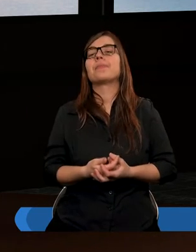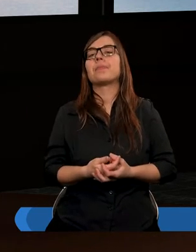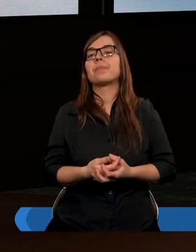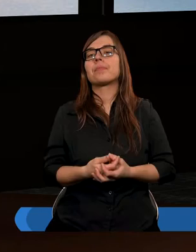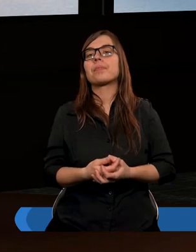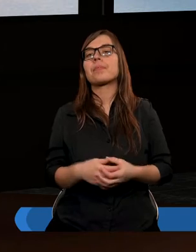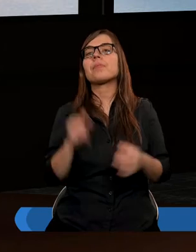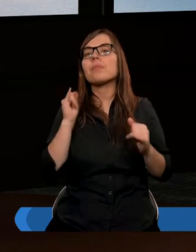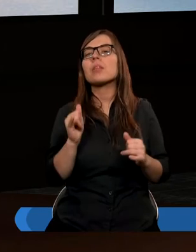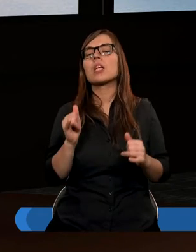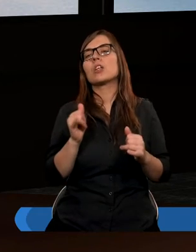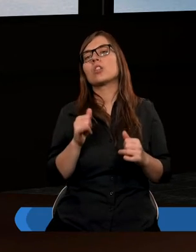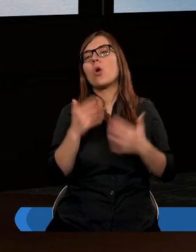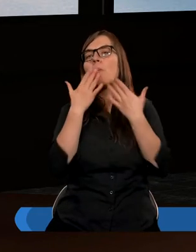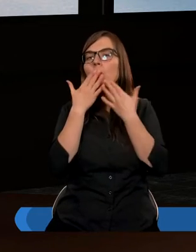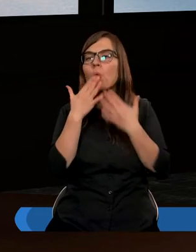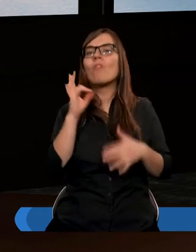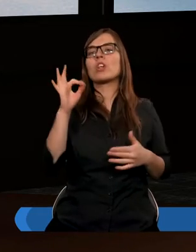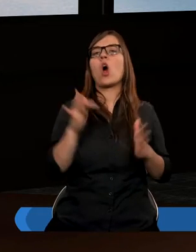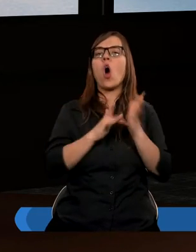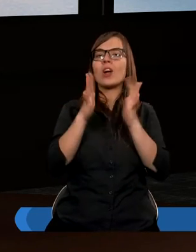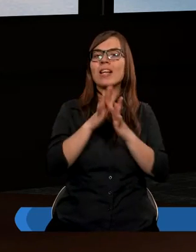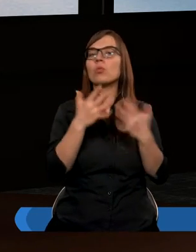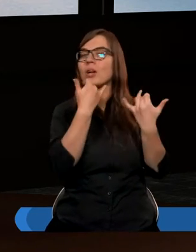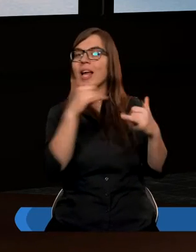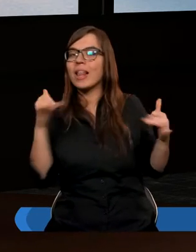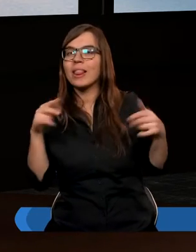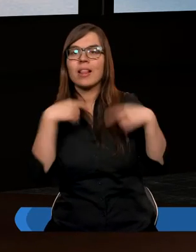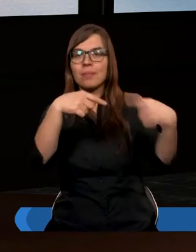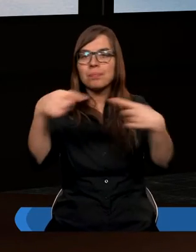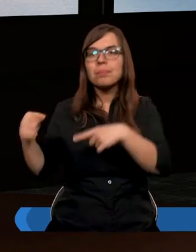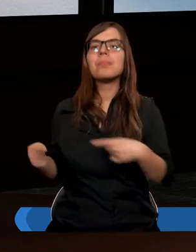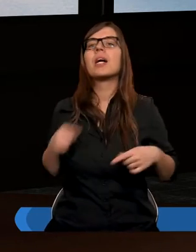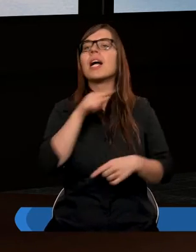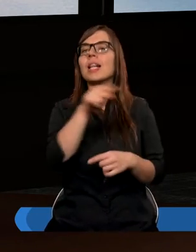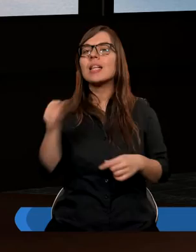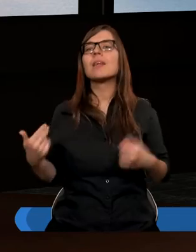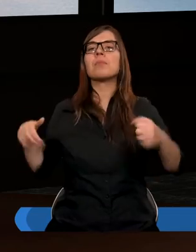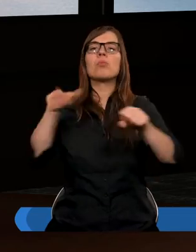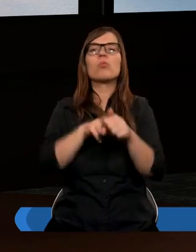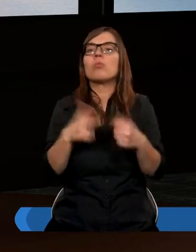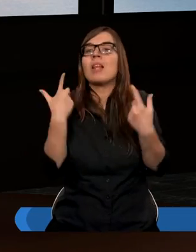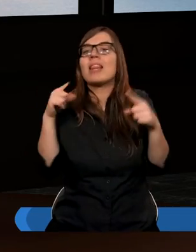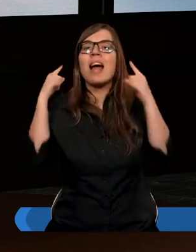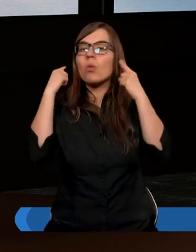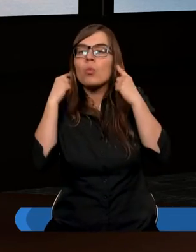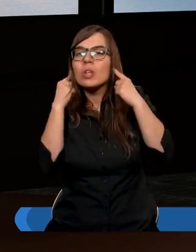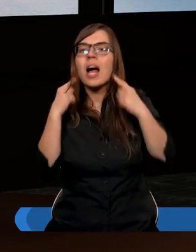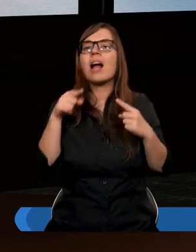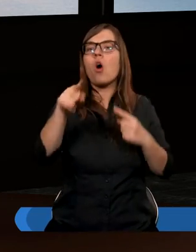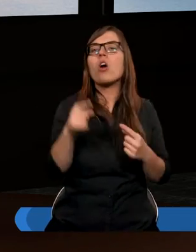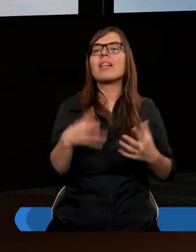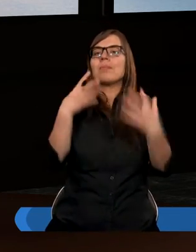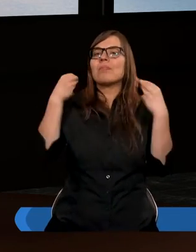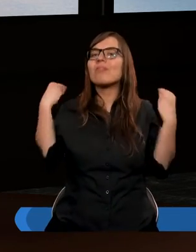i mówić o Panu Jezusie innym, którzy nie słyszeli o tym, o tym